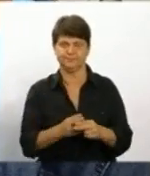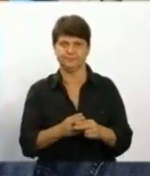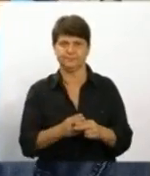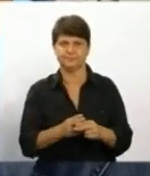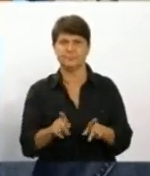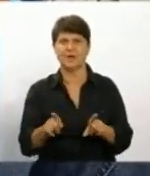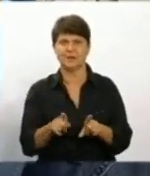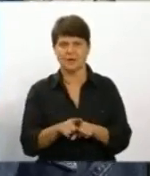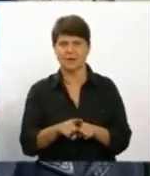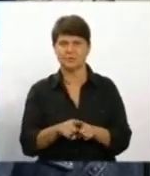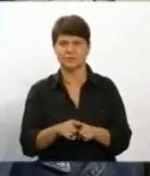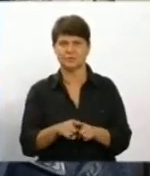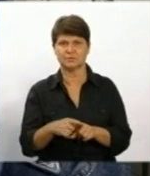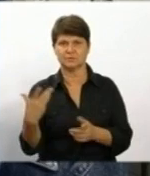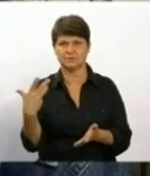також підколюсь.